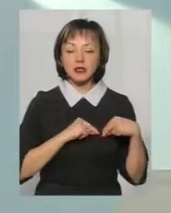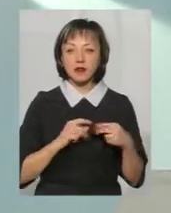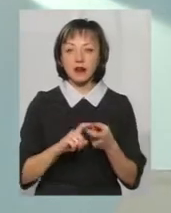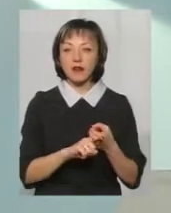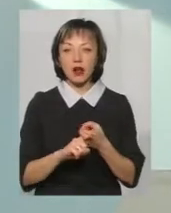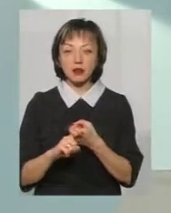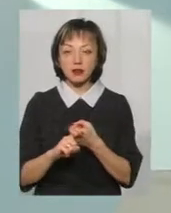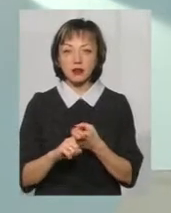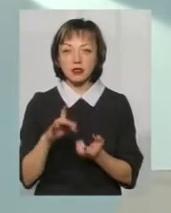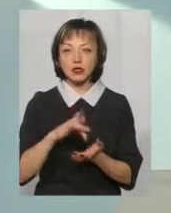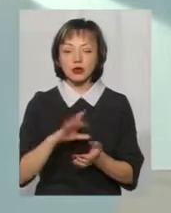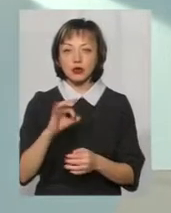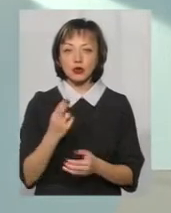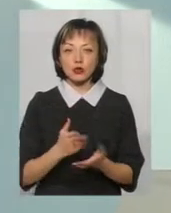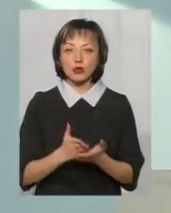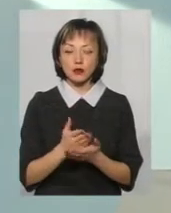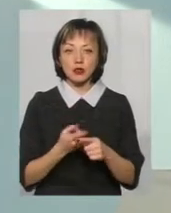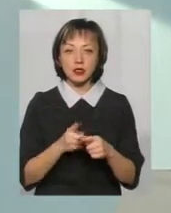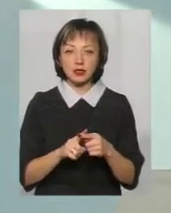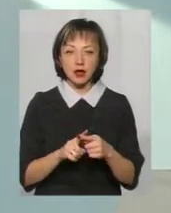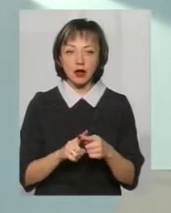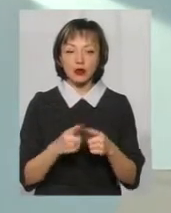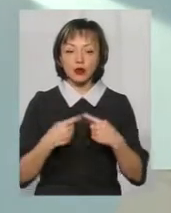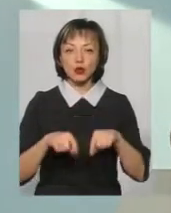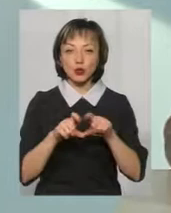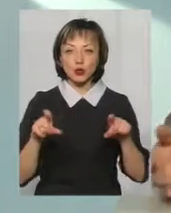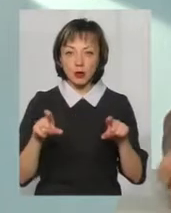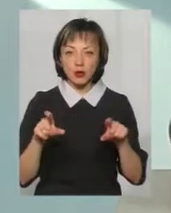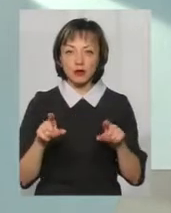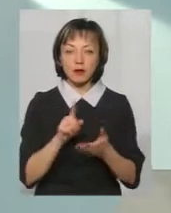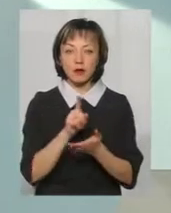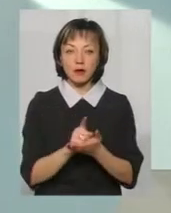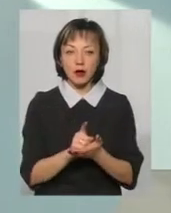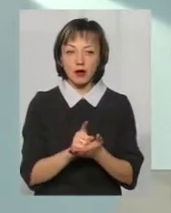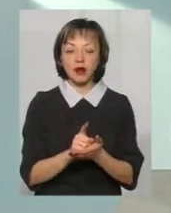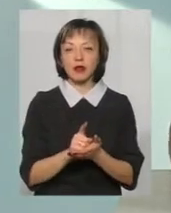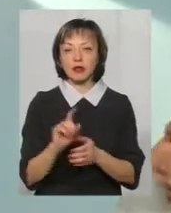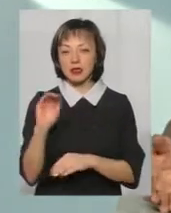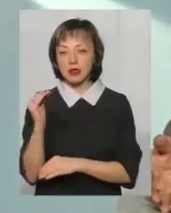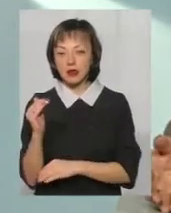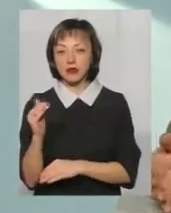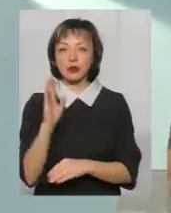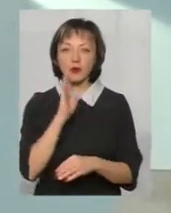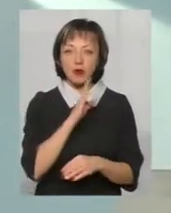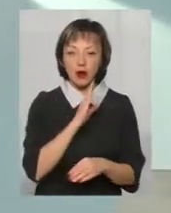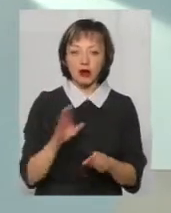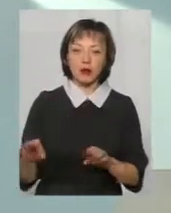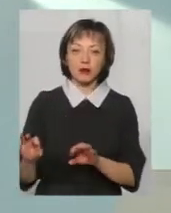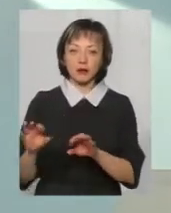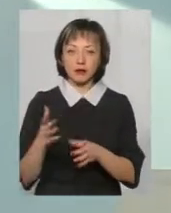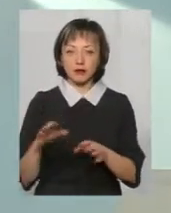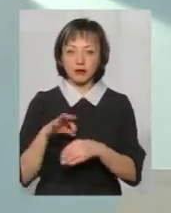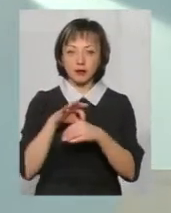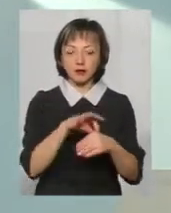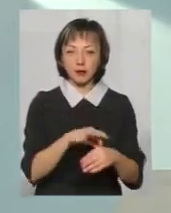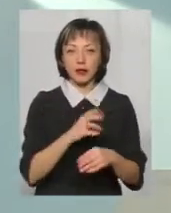стосуються центрів соціальних служб, тобто, це безпосередньо та структура, яка безпосередньо має брати за руку дитину, за руку маму і так далі.